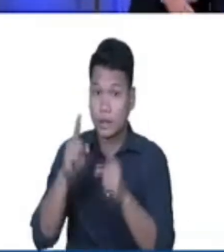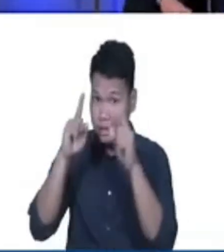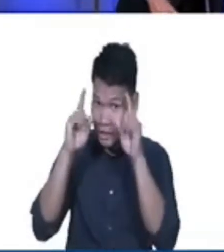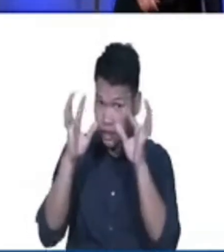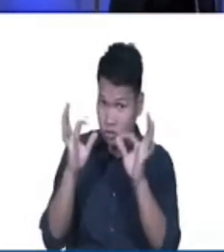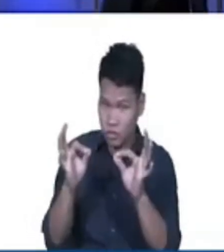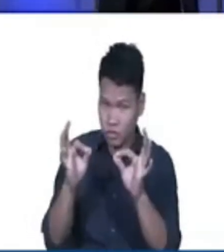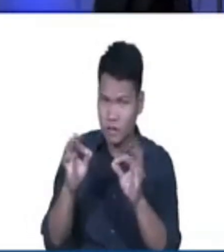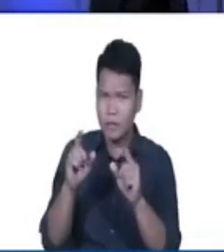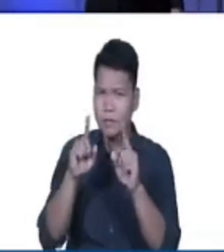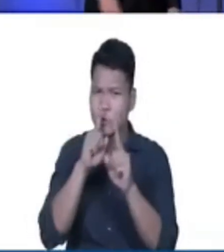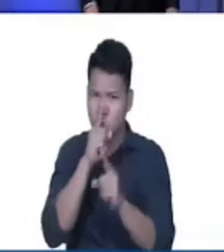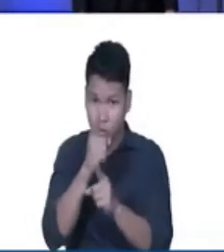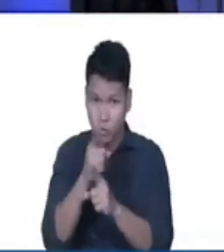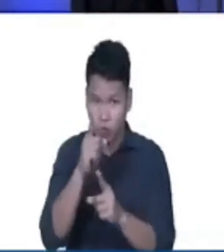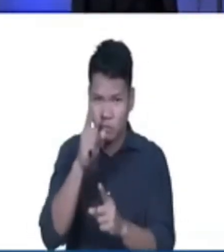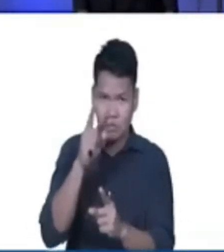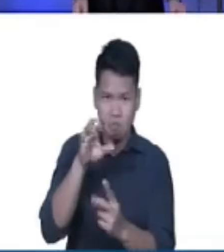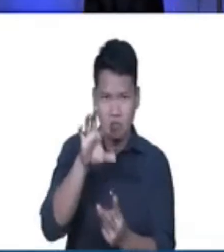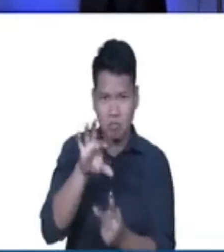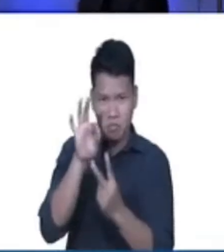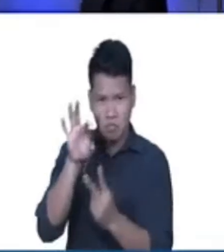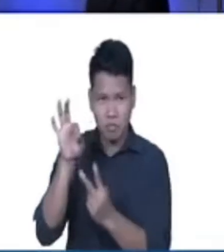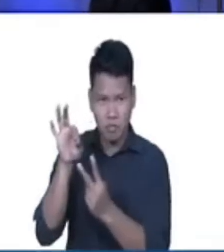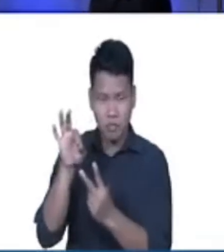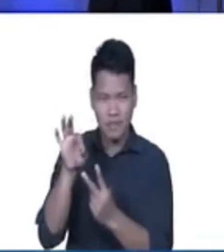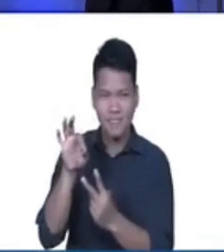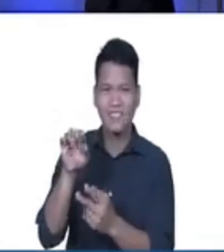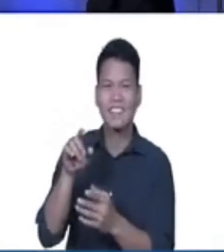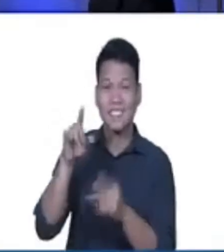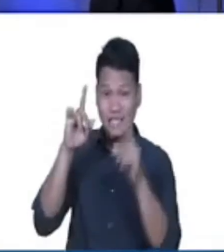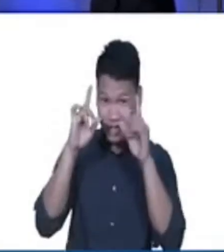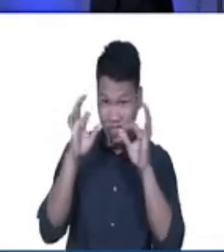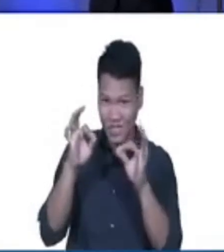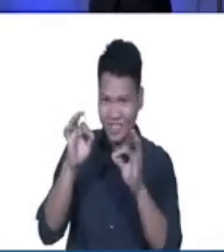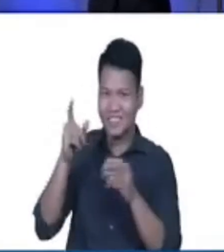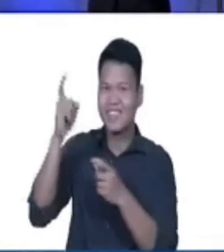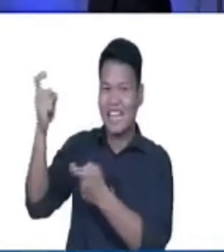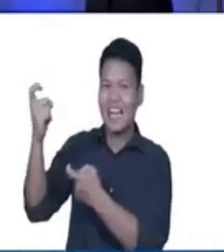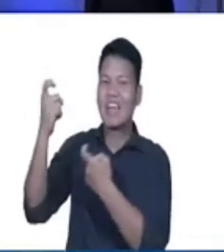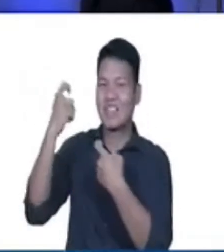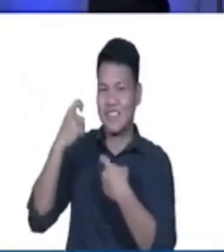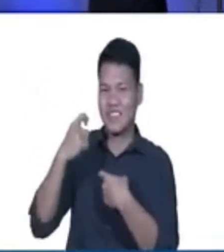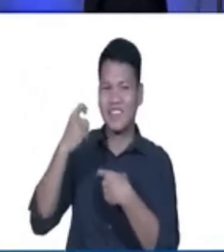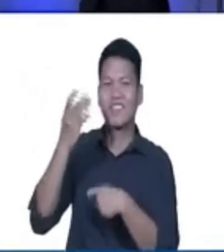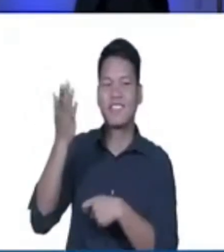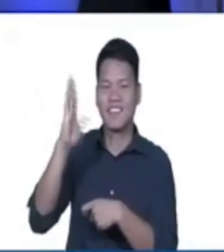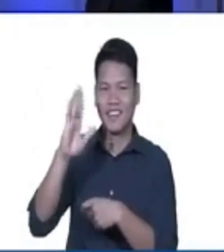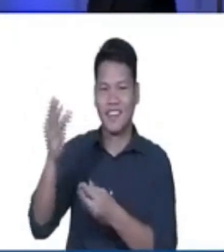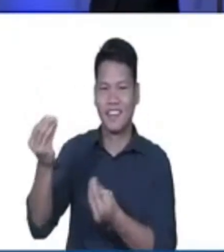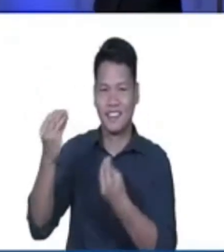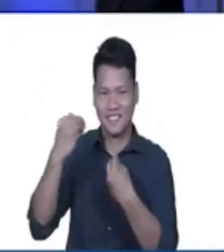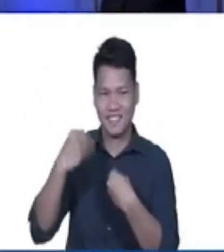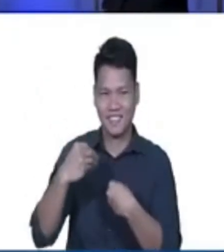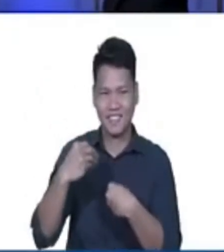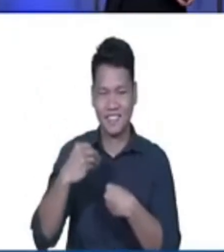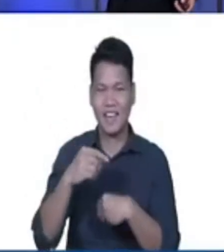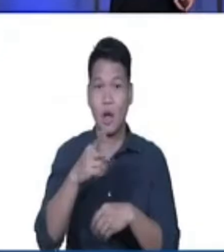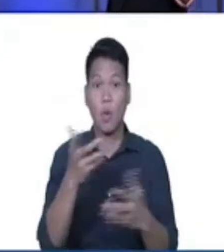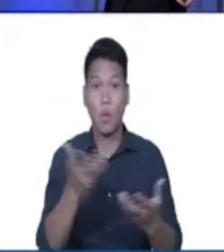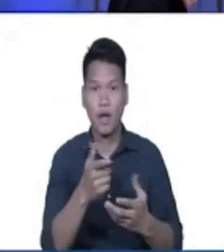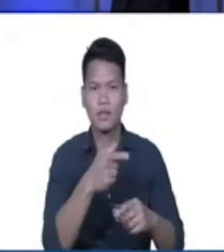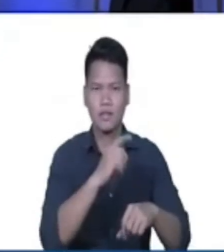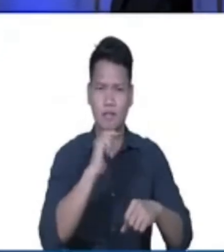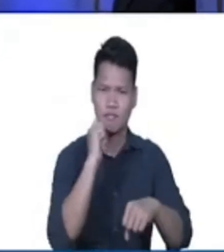choice is a gift from our Creator. It is a God-given gift at